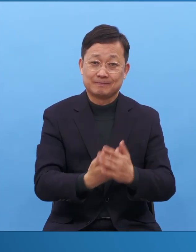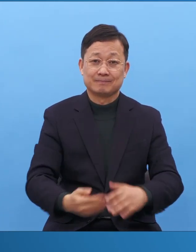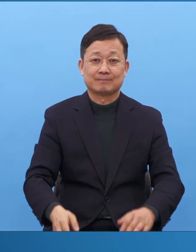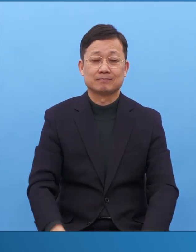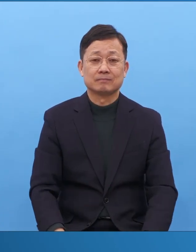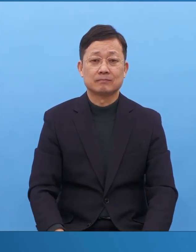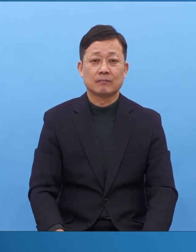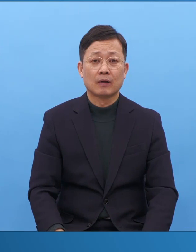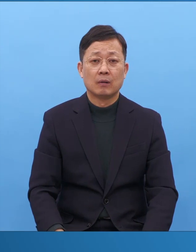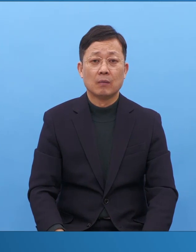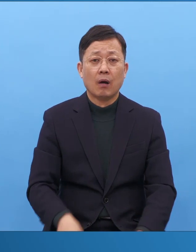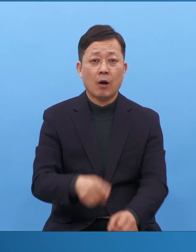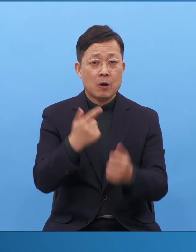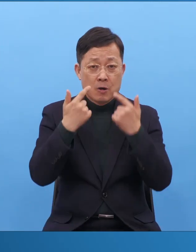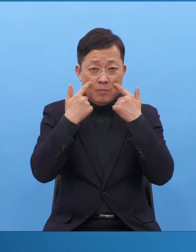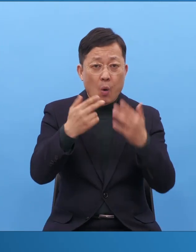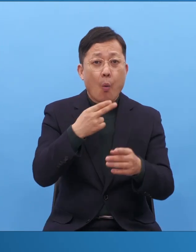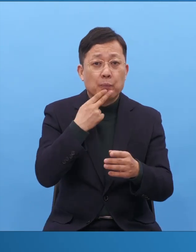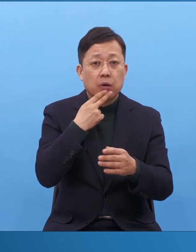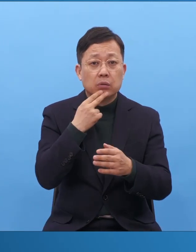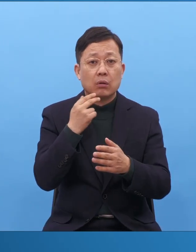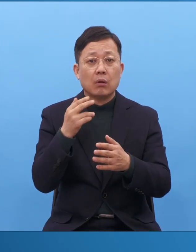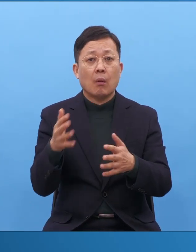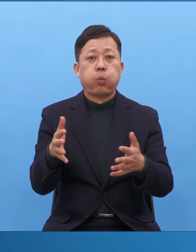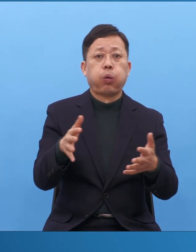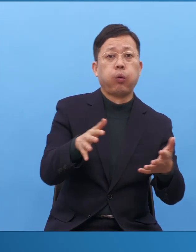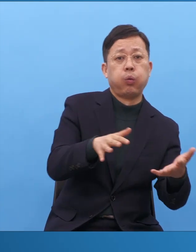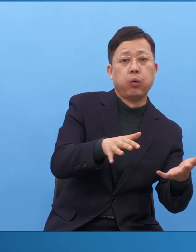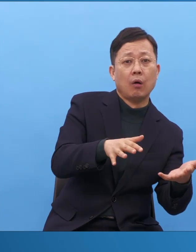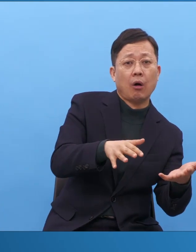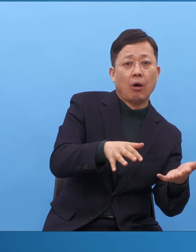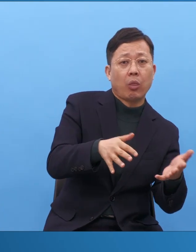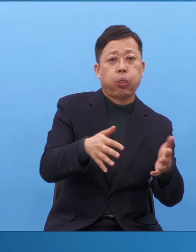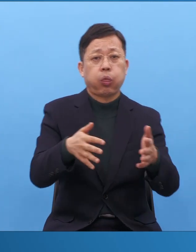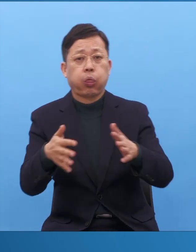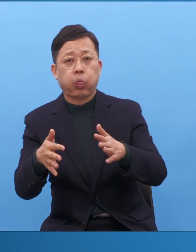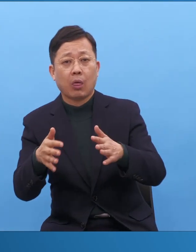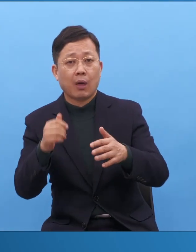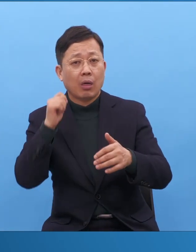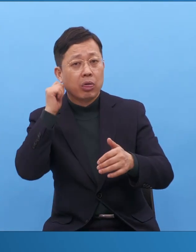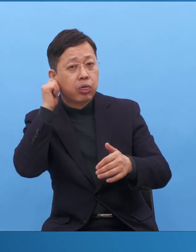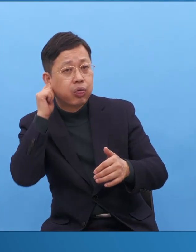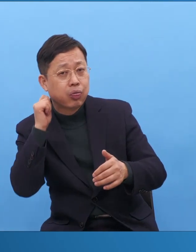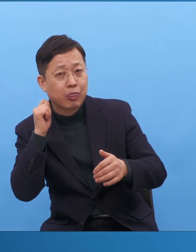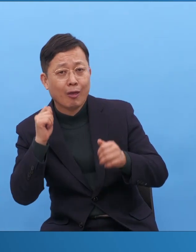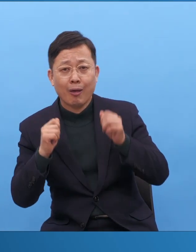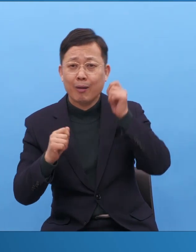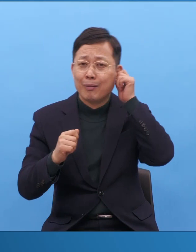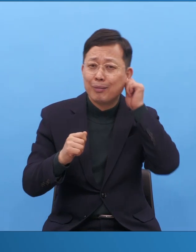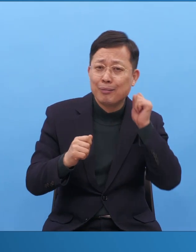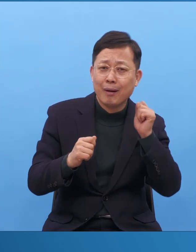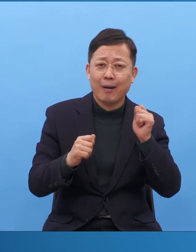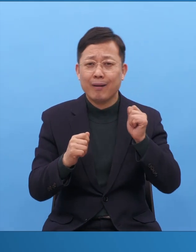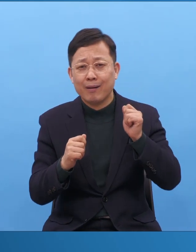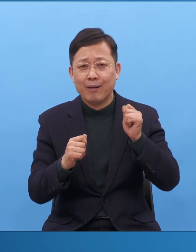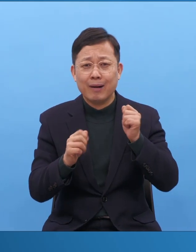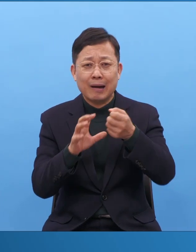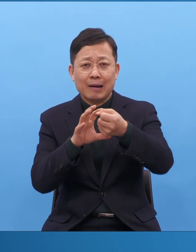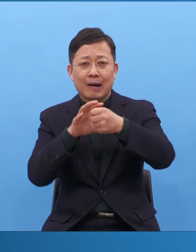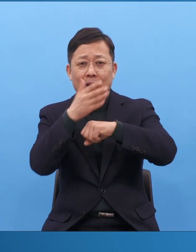그게 안되고 이리 흔들리고 저리 흔들리고 이 말 듣고 넘어지고 정말 세계보면 그냥